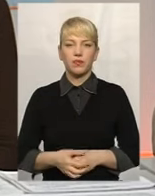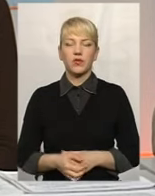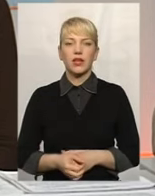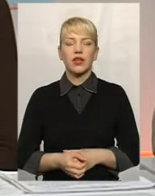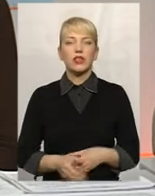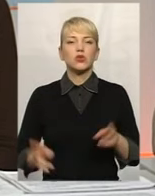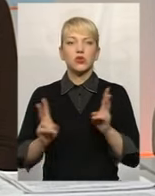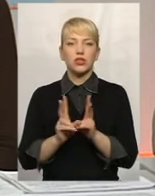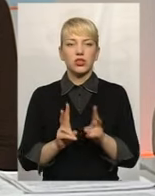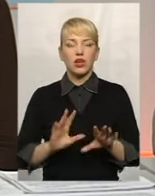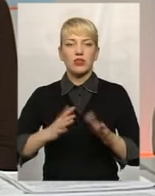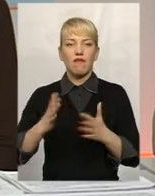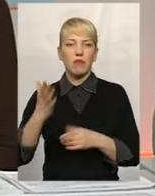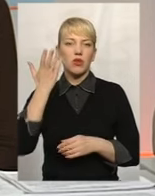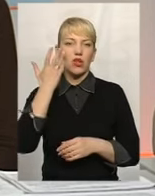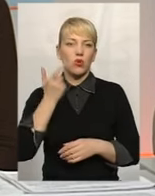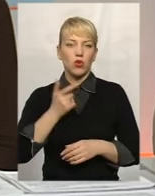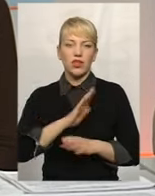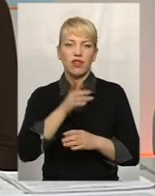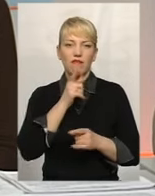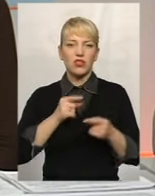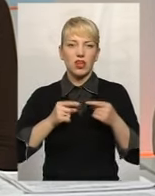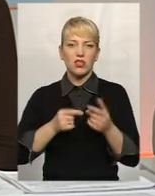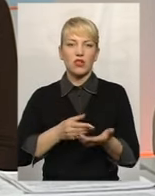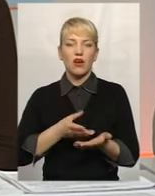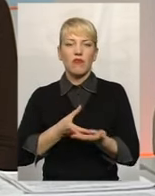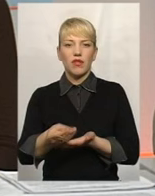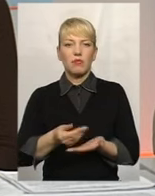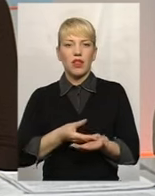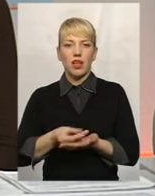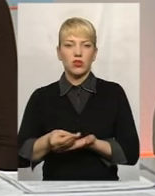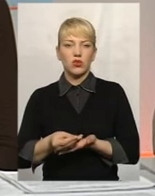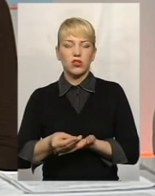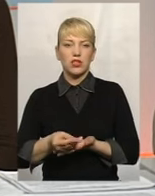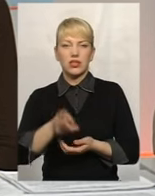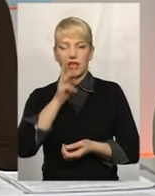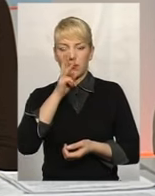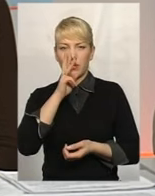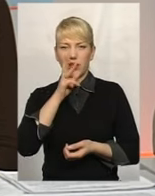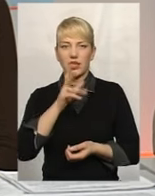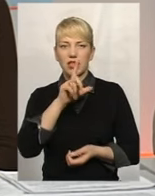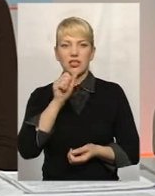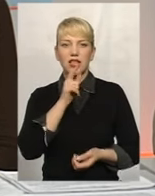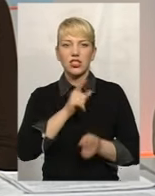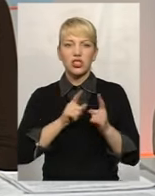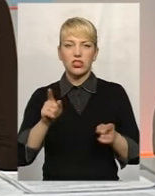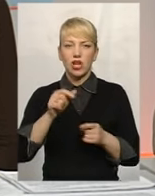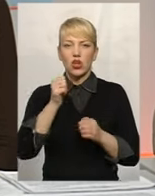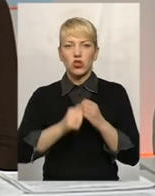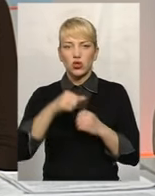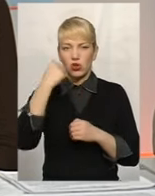зустрічаються випадки, коли невчасно виплачується заробітну плату за час щорічної відпустки.